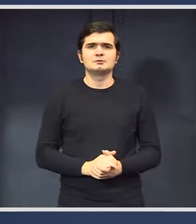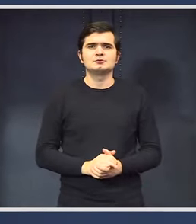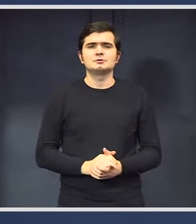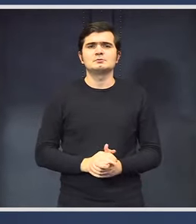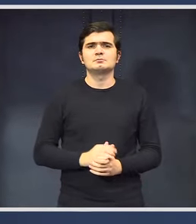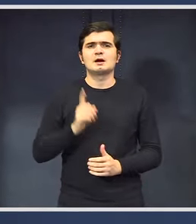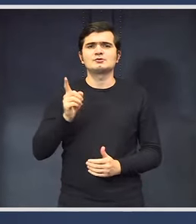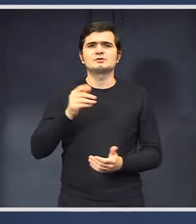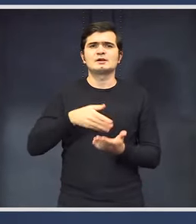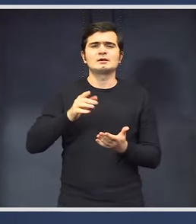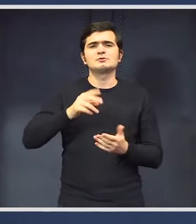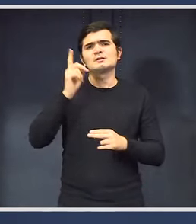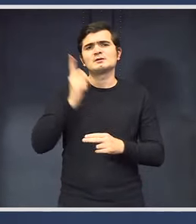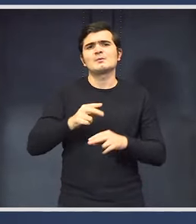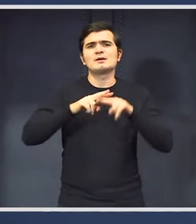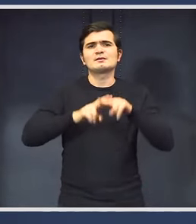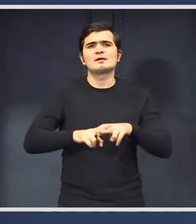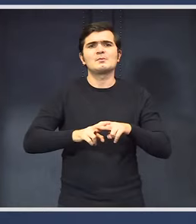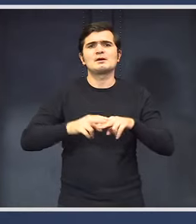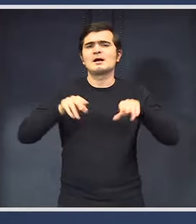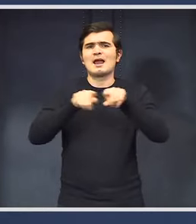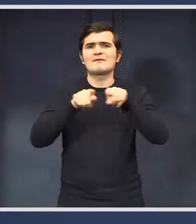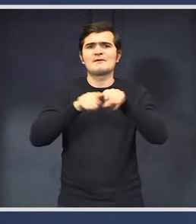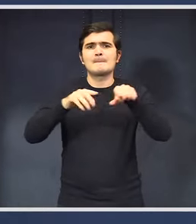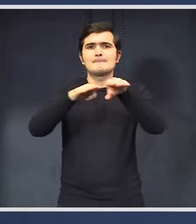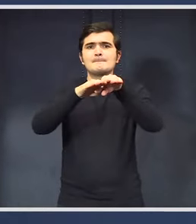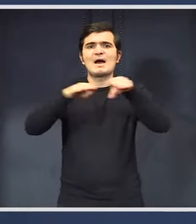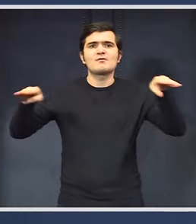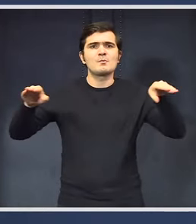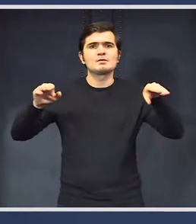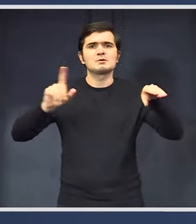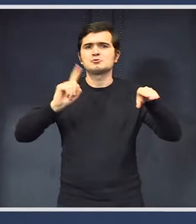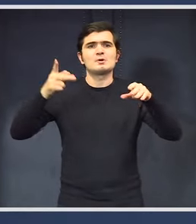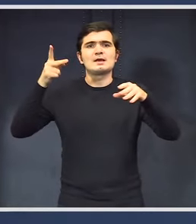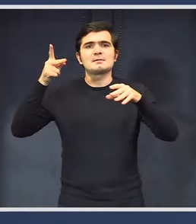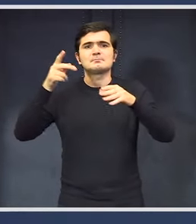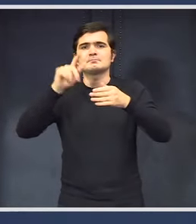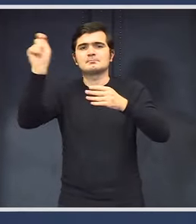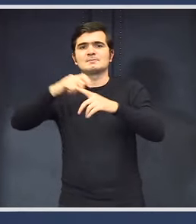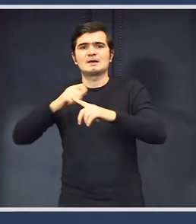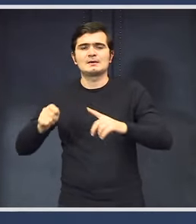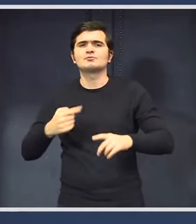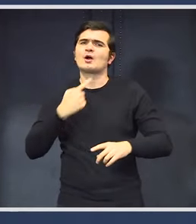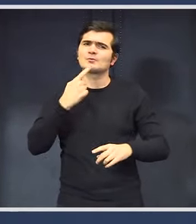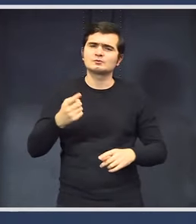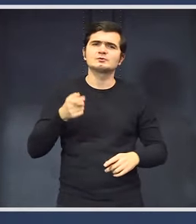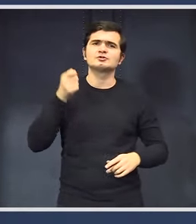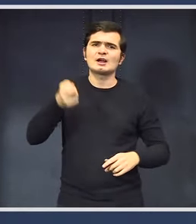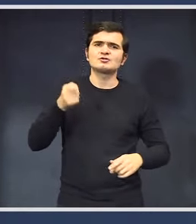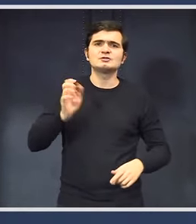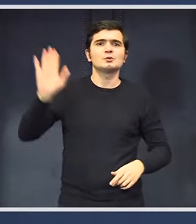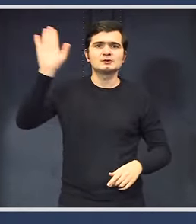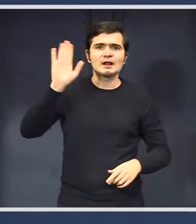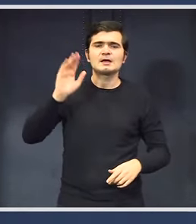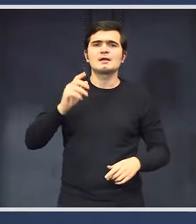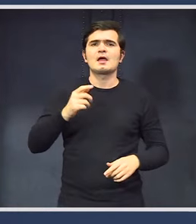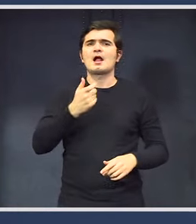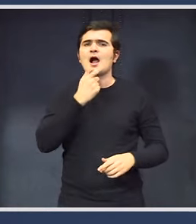plafonate pentru că au putea merge mai departe. Am spus Comisia Europeană, am spus Agenției de Retină, am spus tuturor investitorilor că în 2021